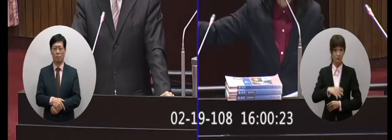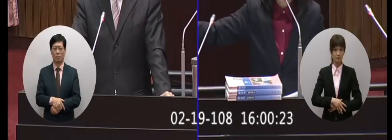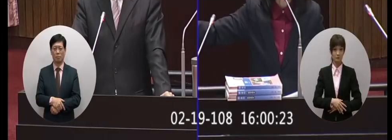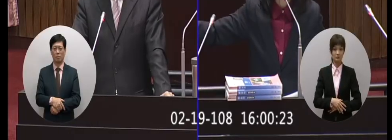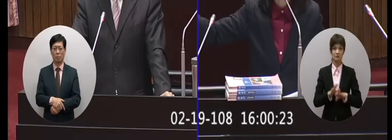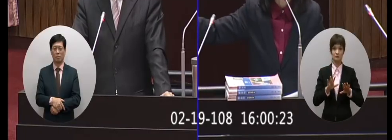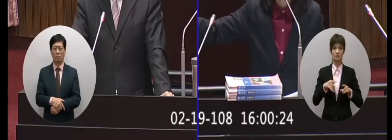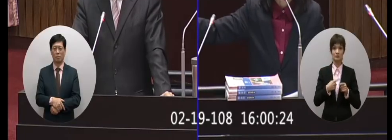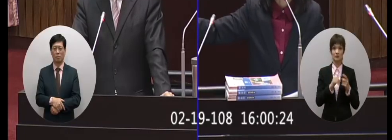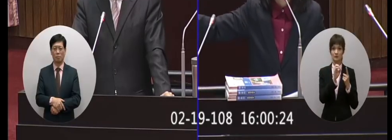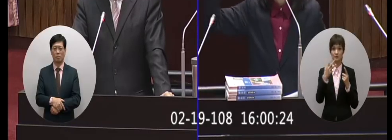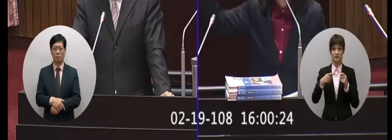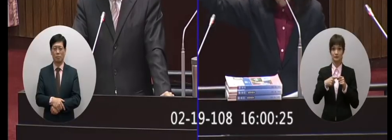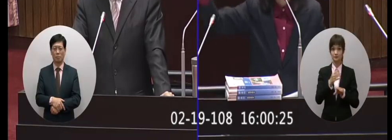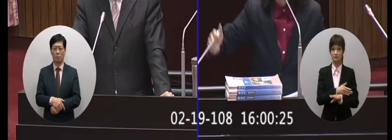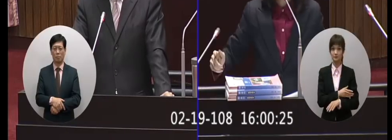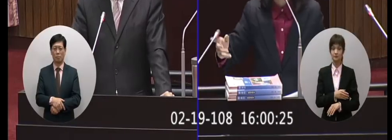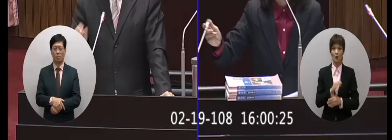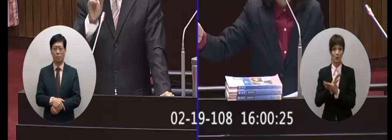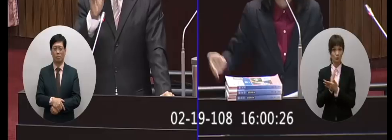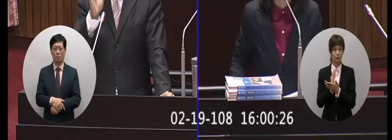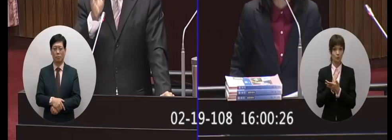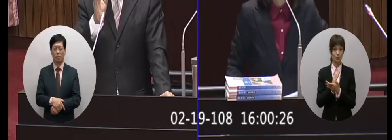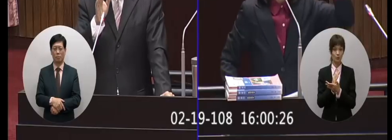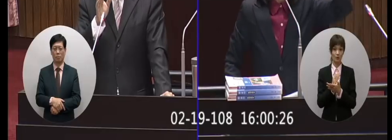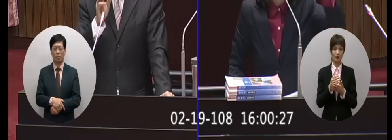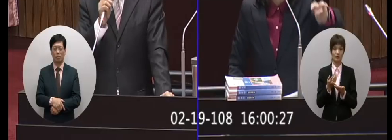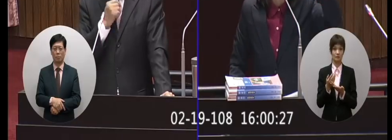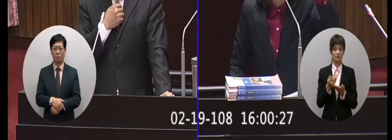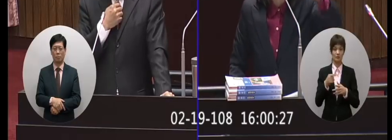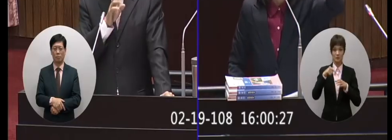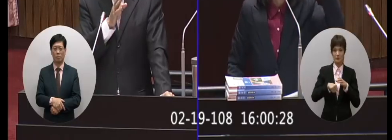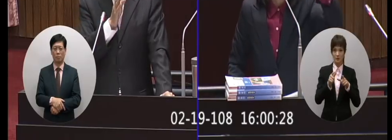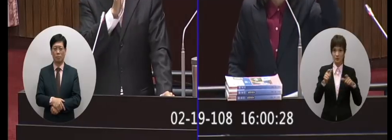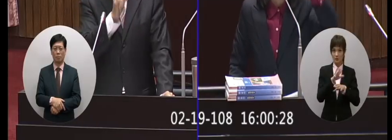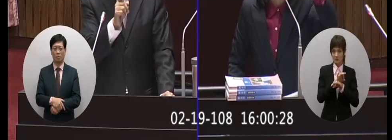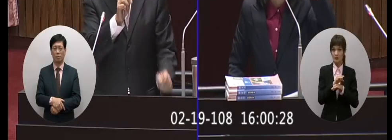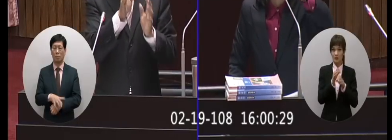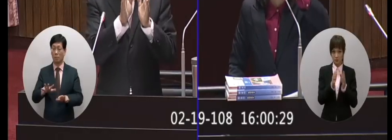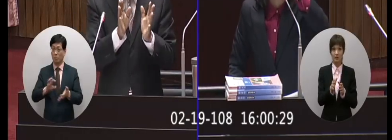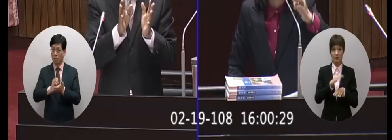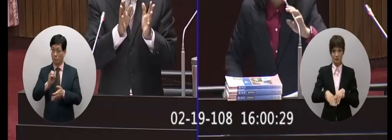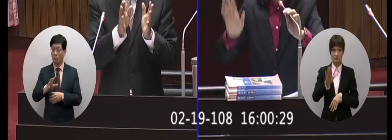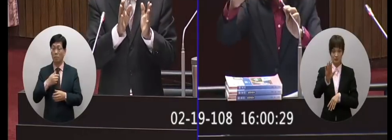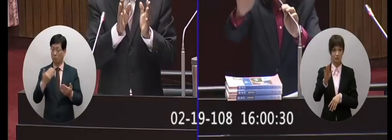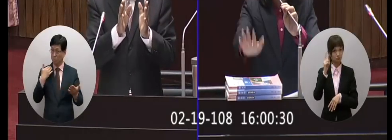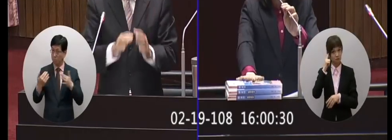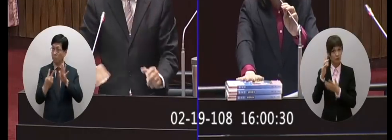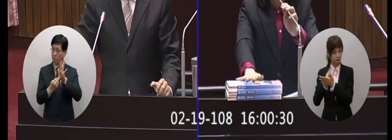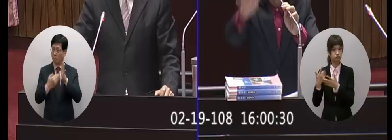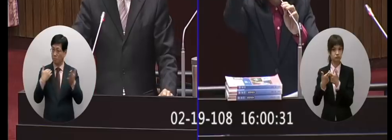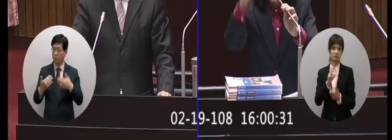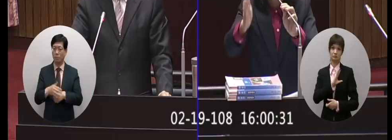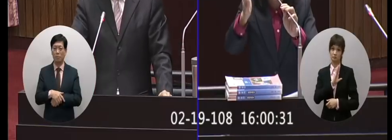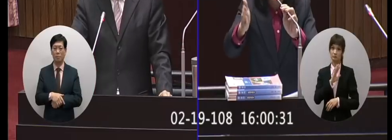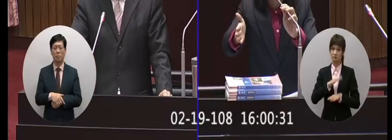今年18年108年開始就會有開加深加廣課大家都認為會有教科書所以你今天